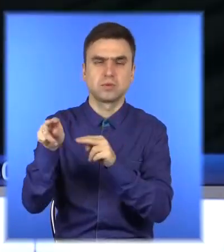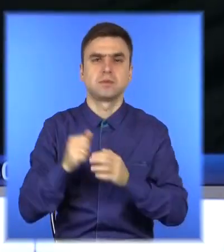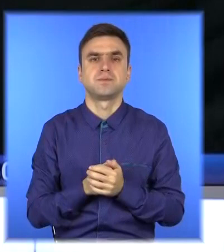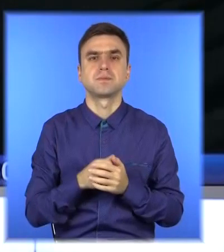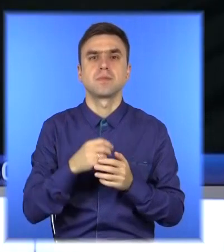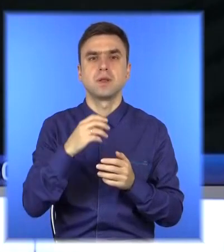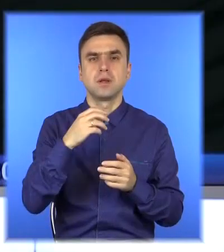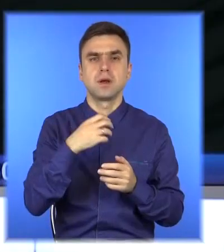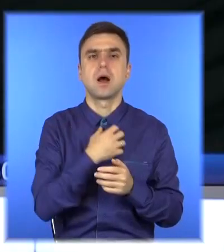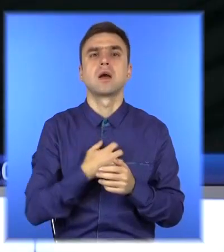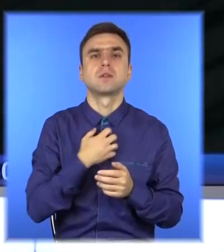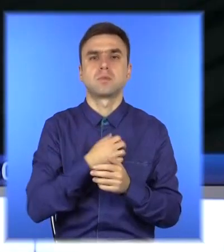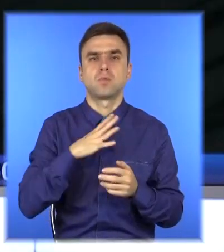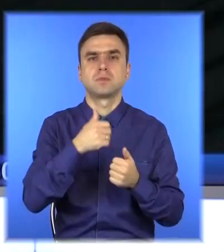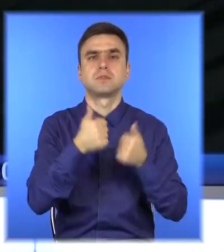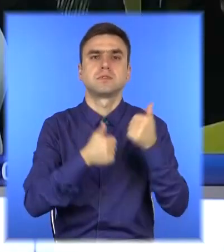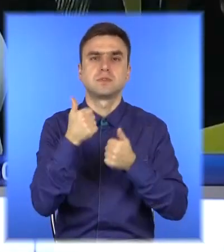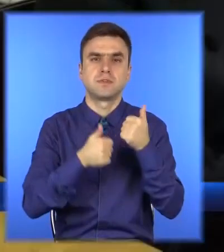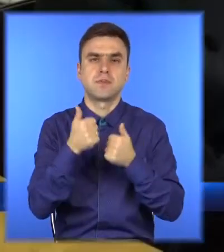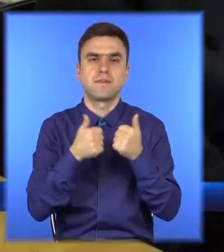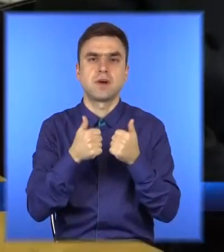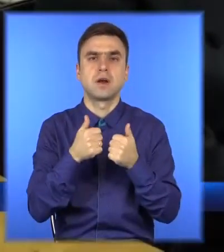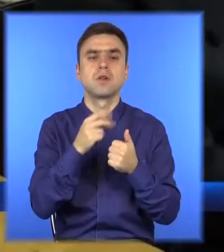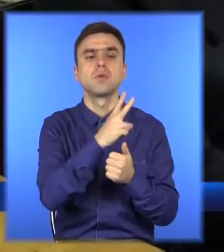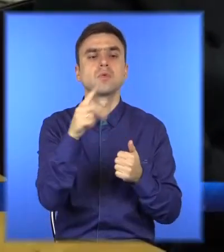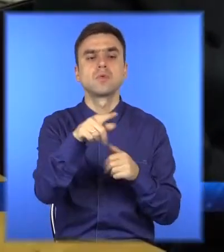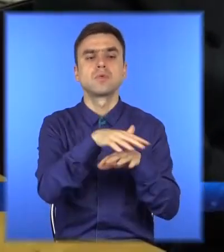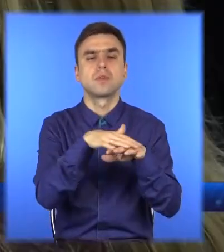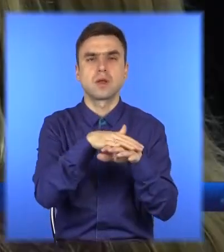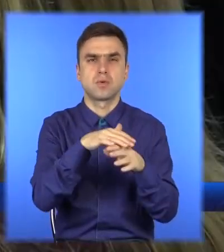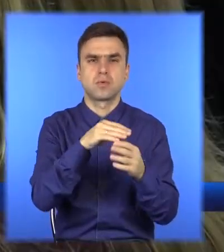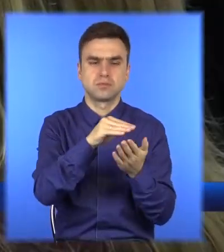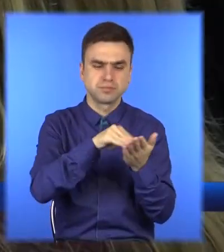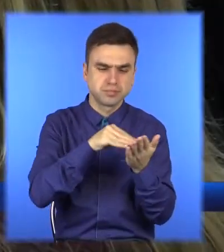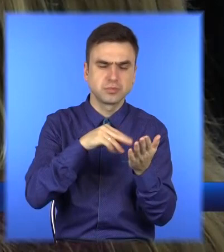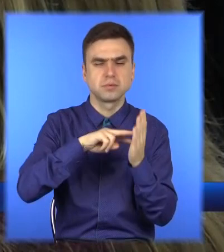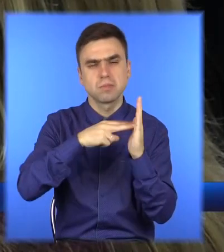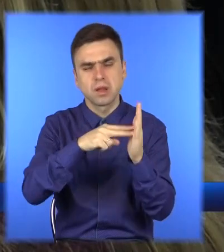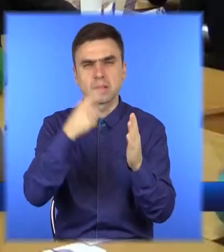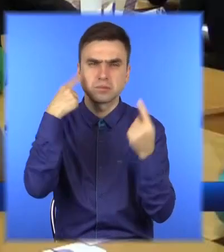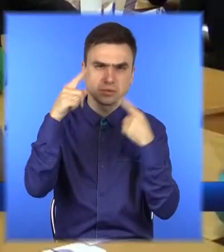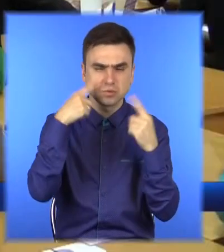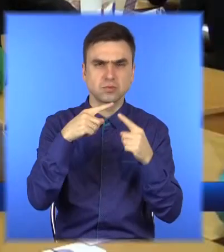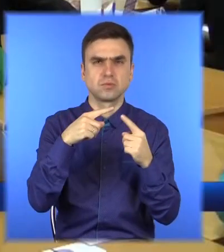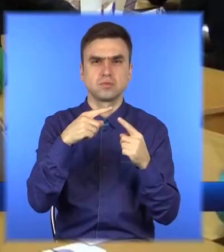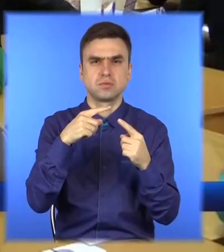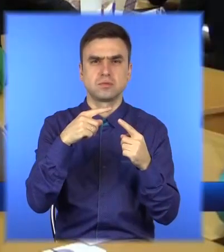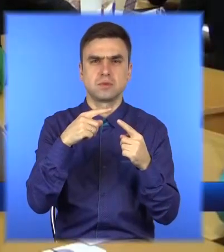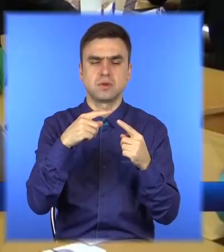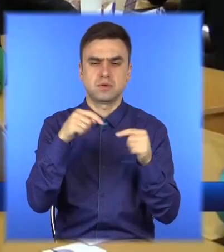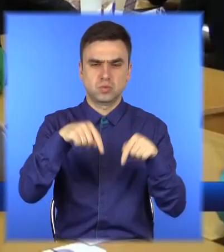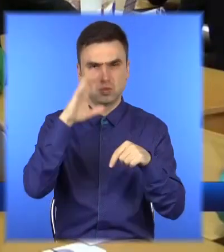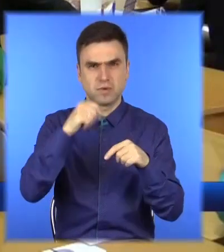47 проєктів та з майже 150 у трьох категоріях – малі, середні та великі. Цього цьогоріч Криворіжці